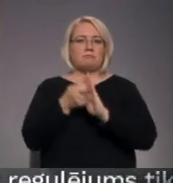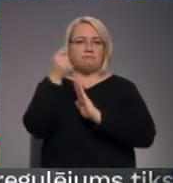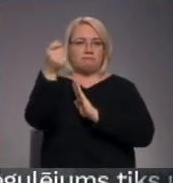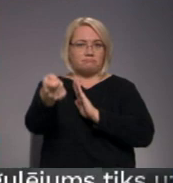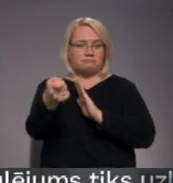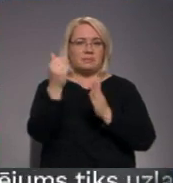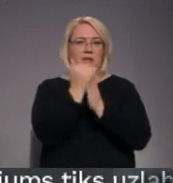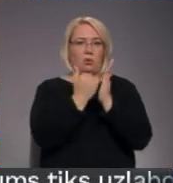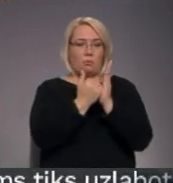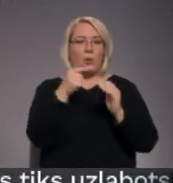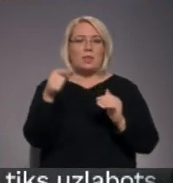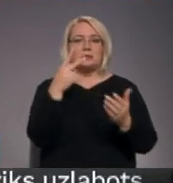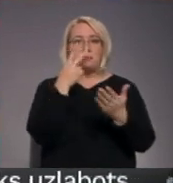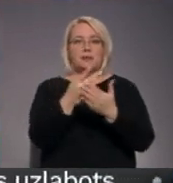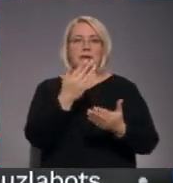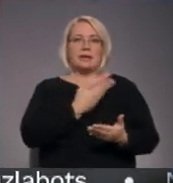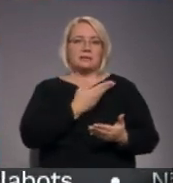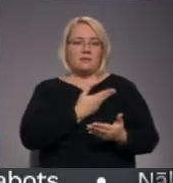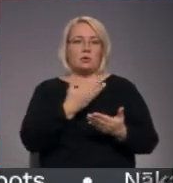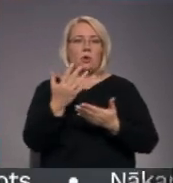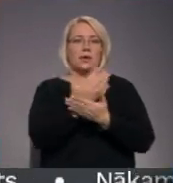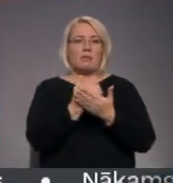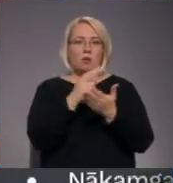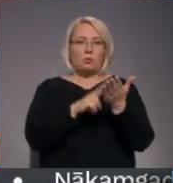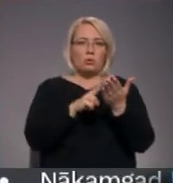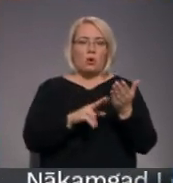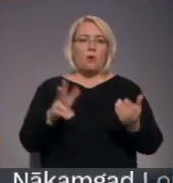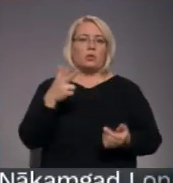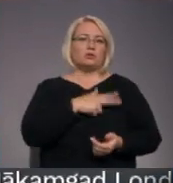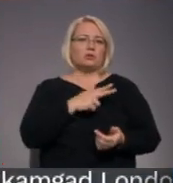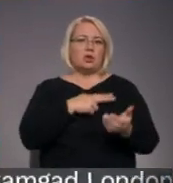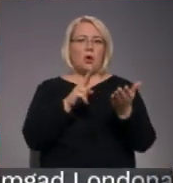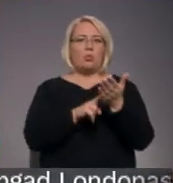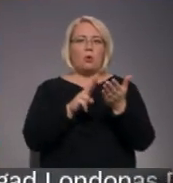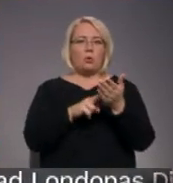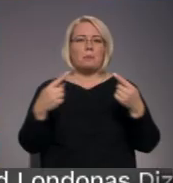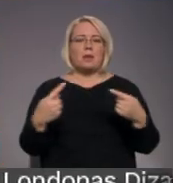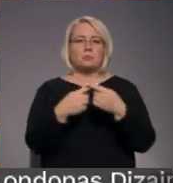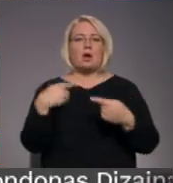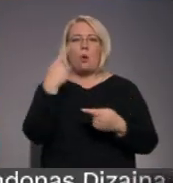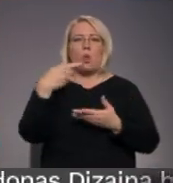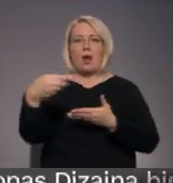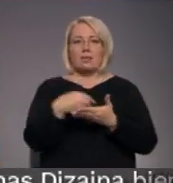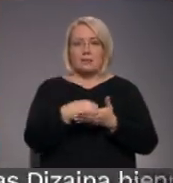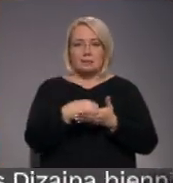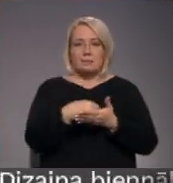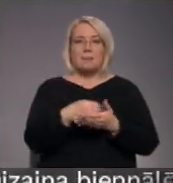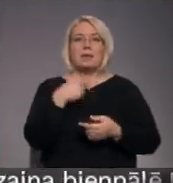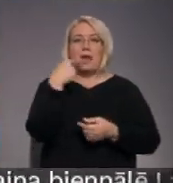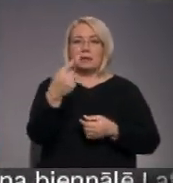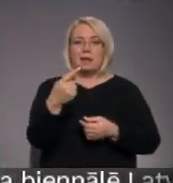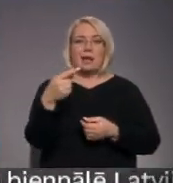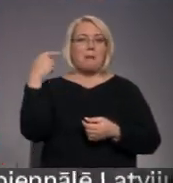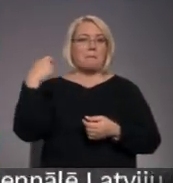iedzīvotāju ienākumu nodokļu un valsts sociālo apdrošināšanas obligāto iemaksu piemērošanu autorātlīdzībām. Jāpibūst, ka